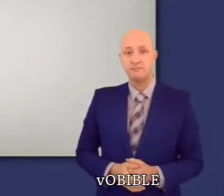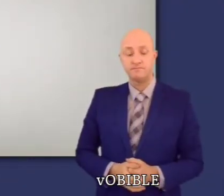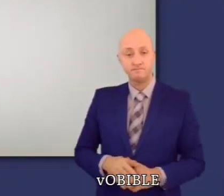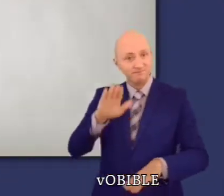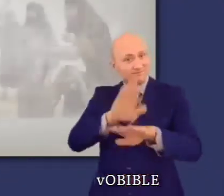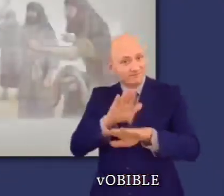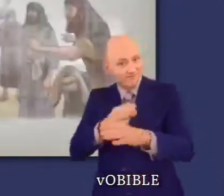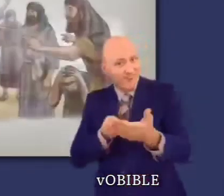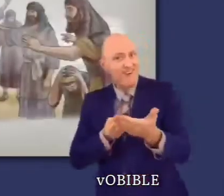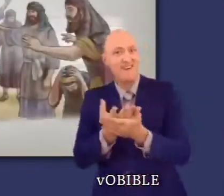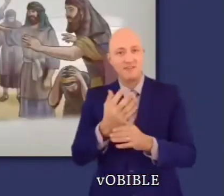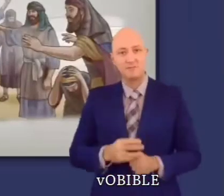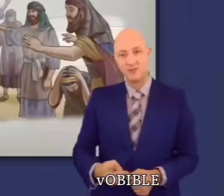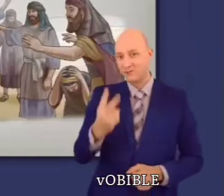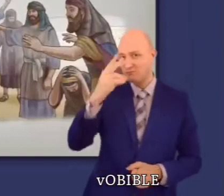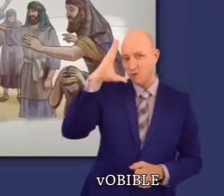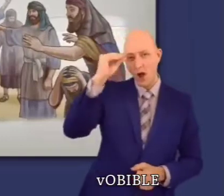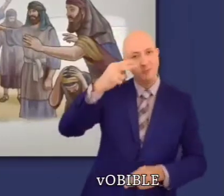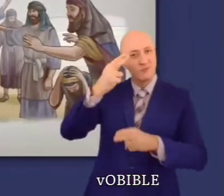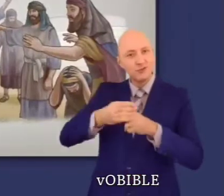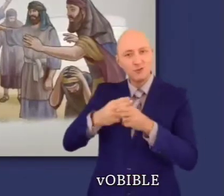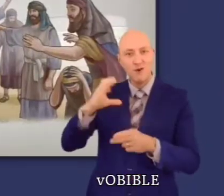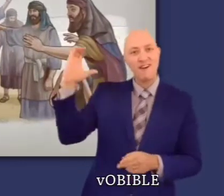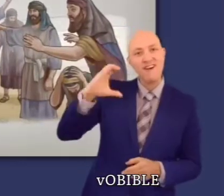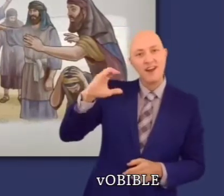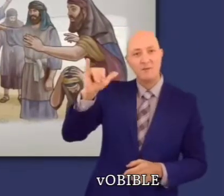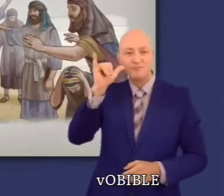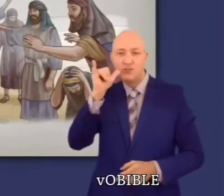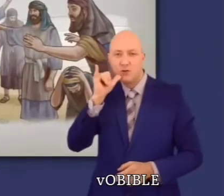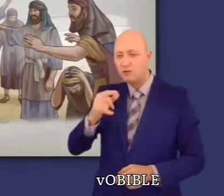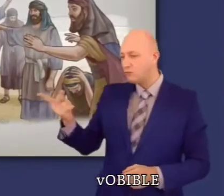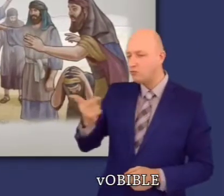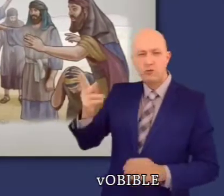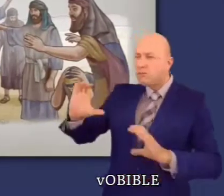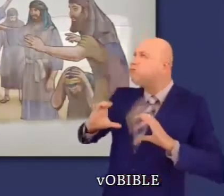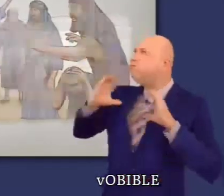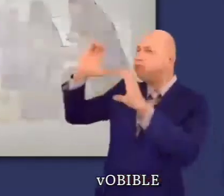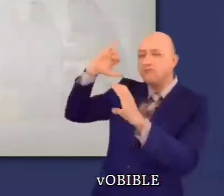Le saviez-vous ? Josué et Caleb sont les seuls espions qui ont eu foi en Jéhovah.